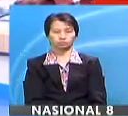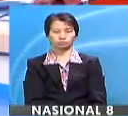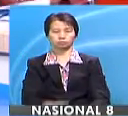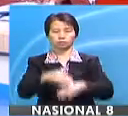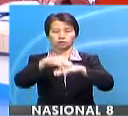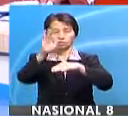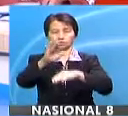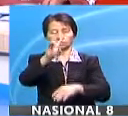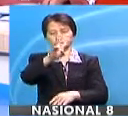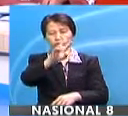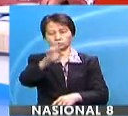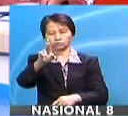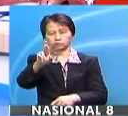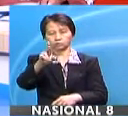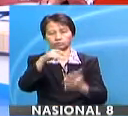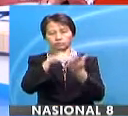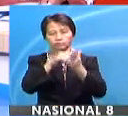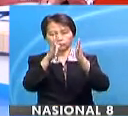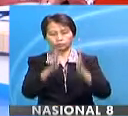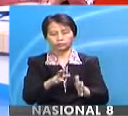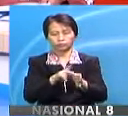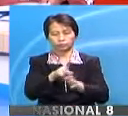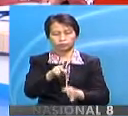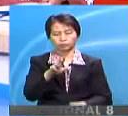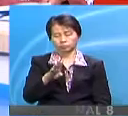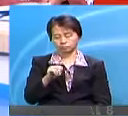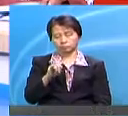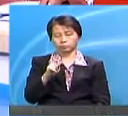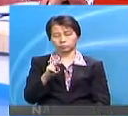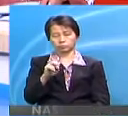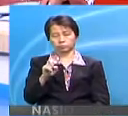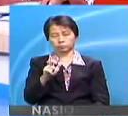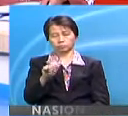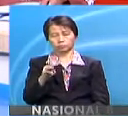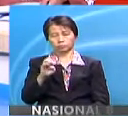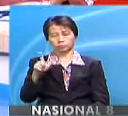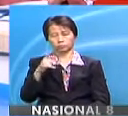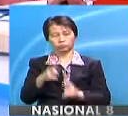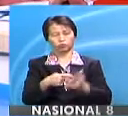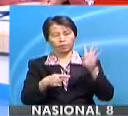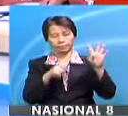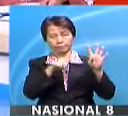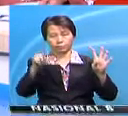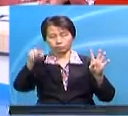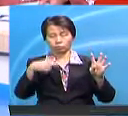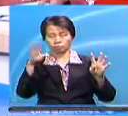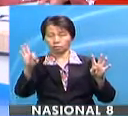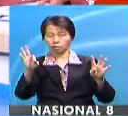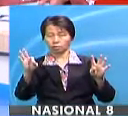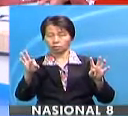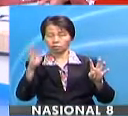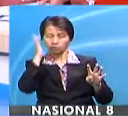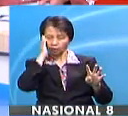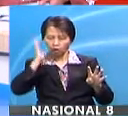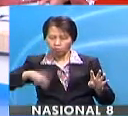Lebih 2,000 pelajar Institut Profesional Baitulmal IPB bagi kemasukan April hingga September tahun ini didakwa masih